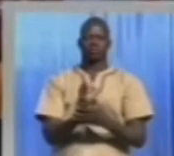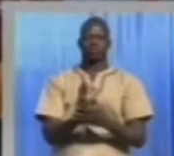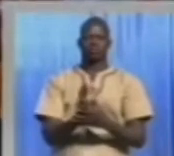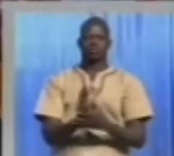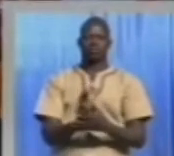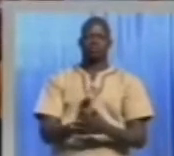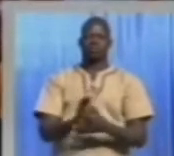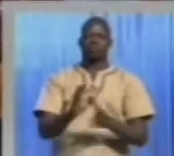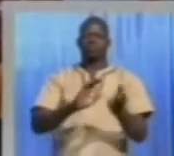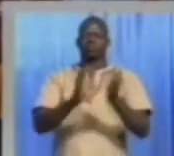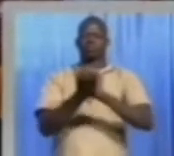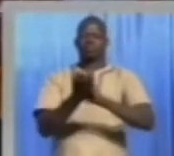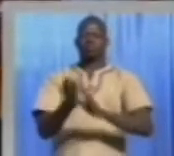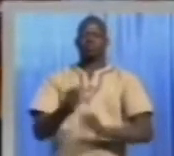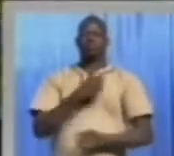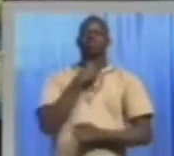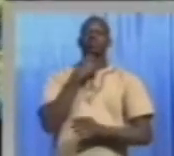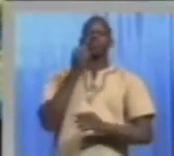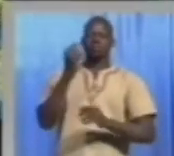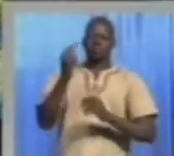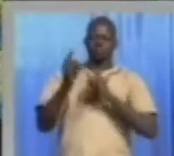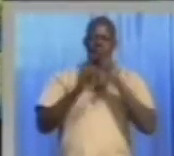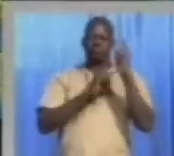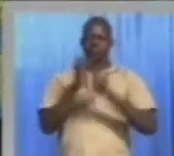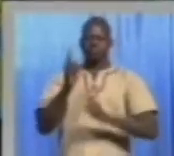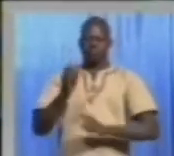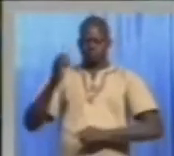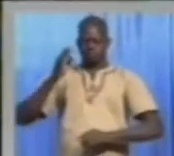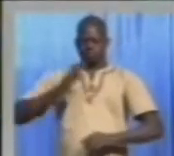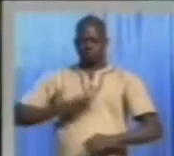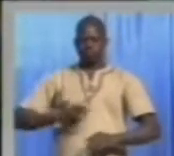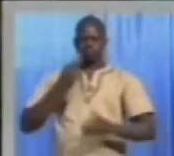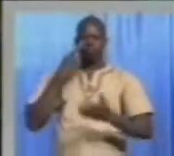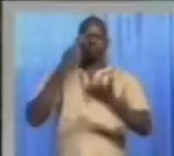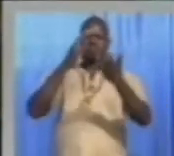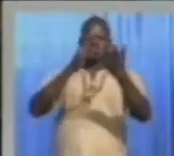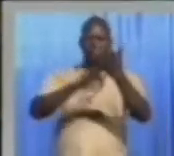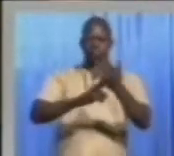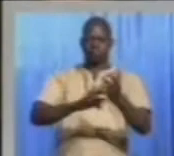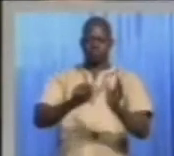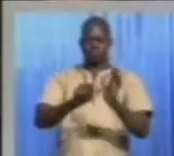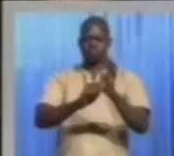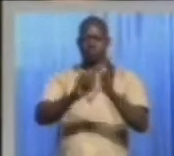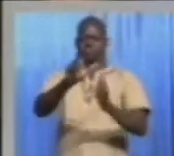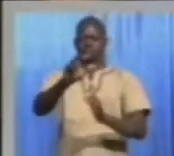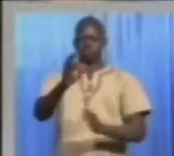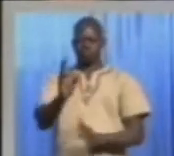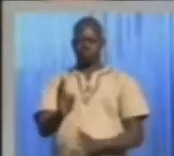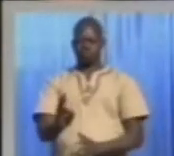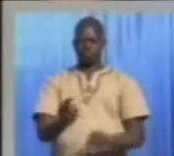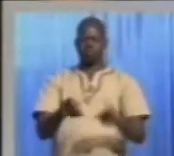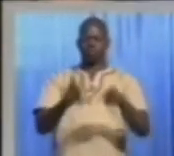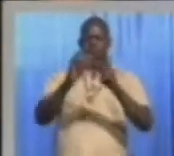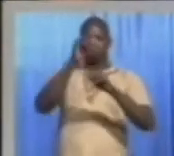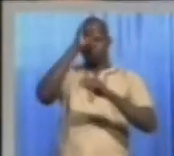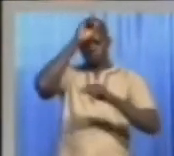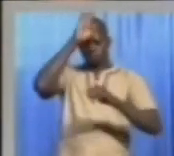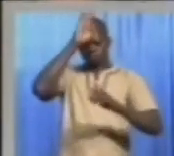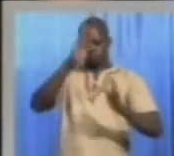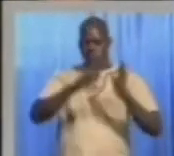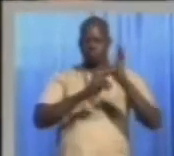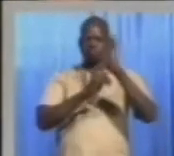Face à des voix qui s'élèvent de plus en plus en faveur de la révision de l'article 37 pour permettre à Blaise Compaoré de se